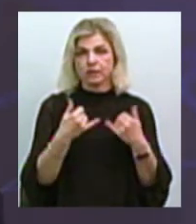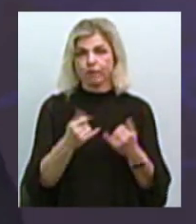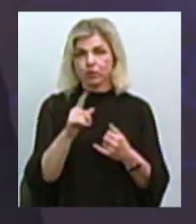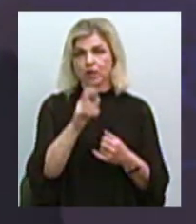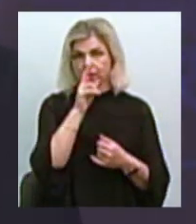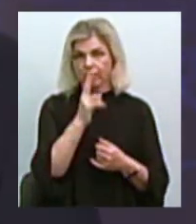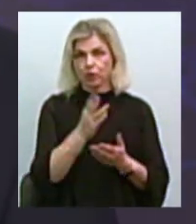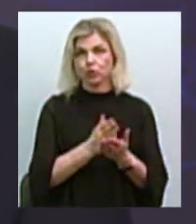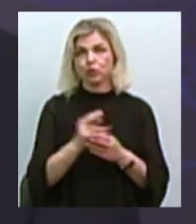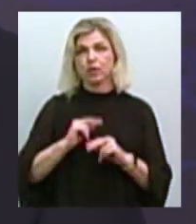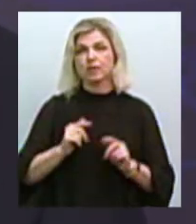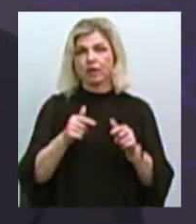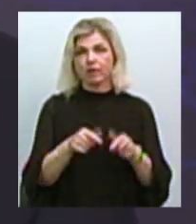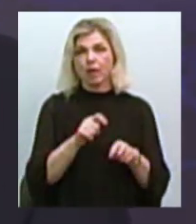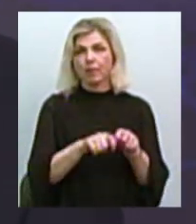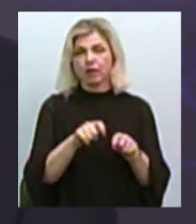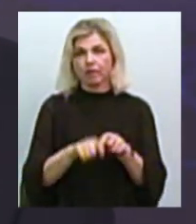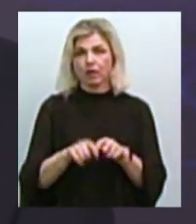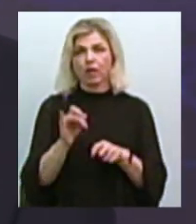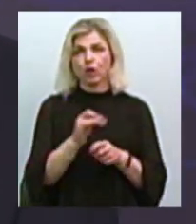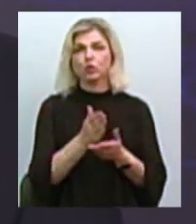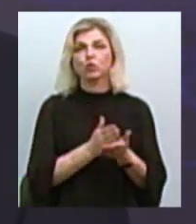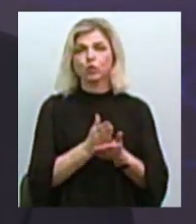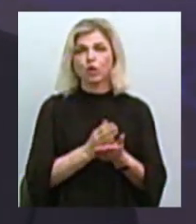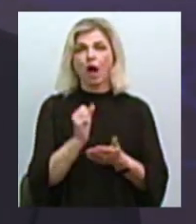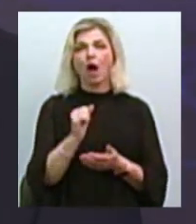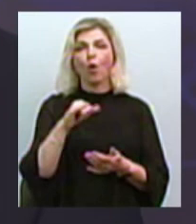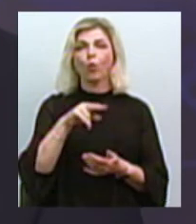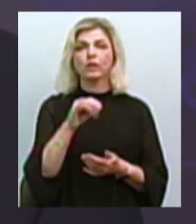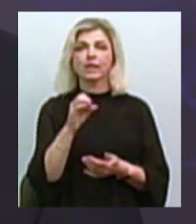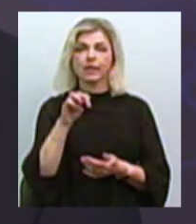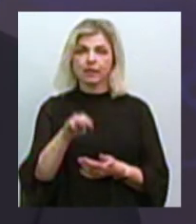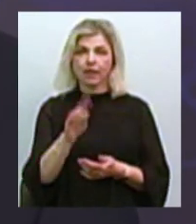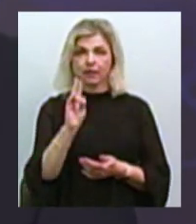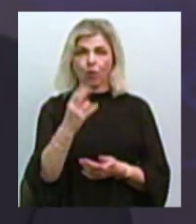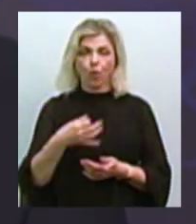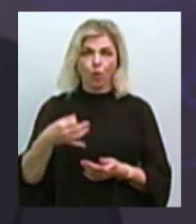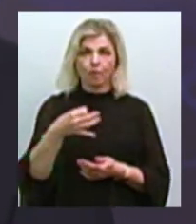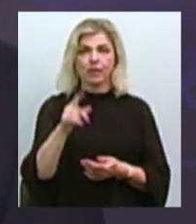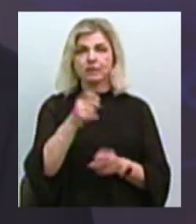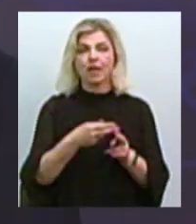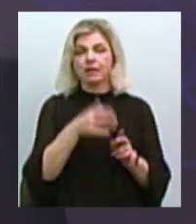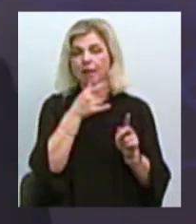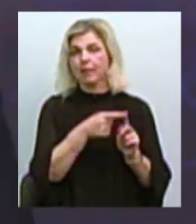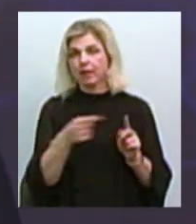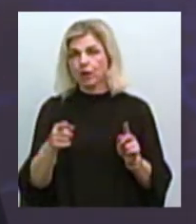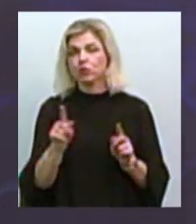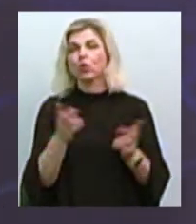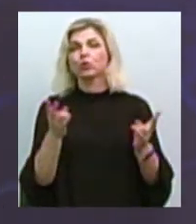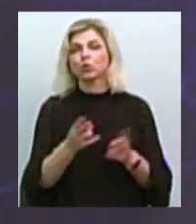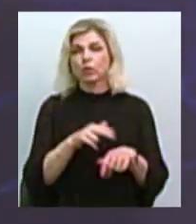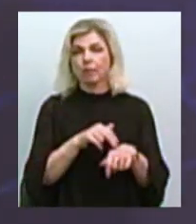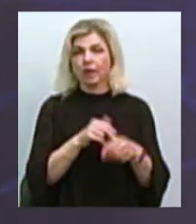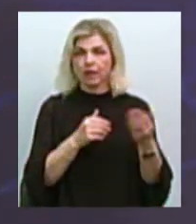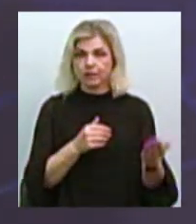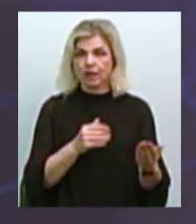службу зайнятості перевірило, як і службу аудиту Миколаївської області за той період, який цікавить правоохоронців, так і